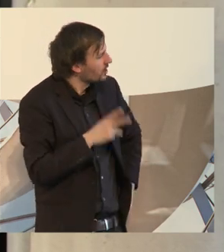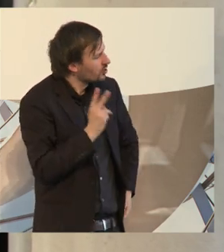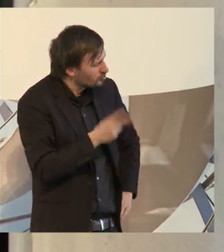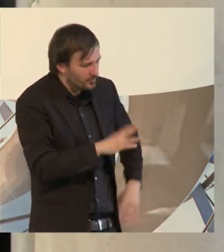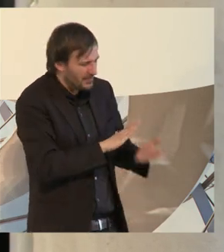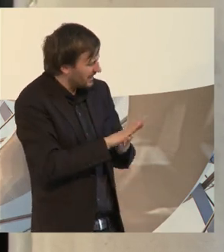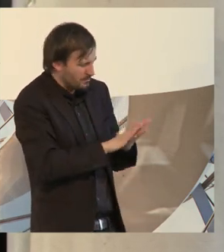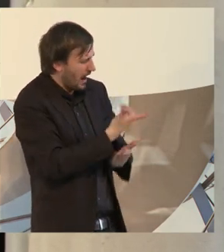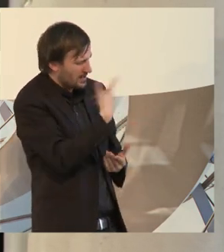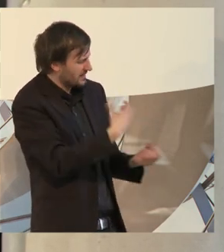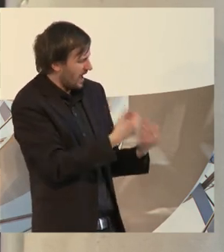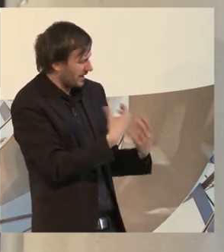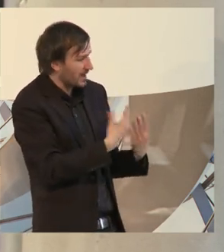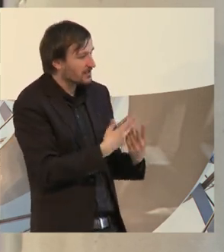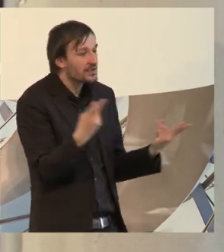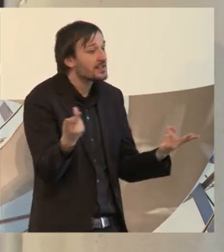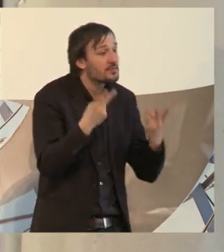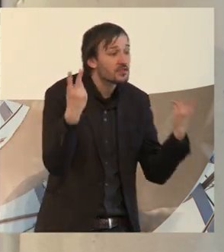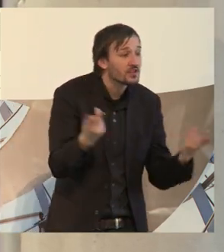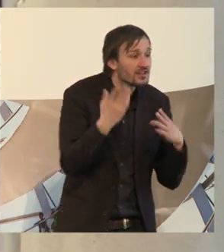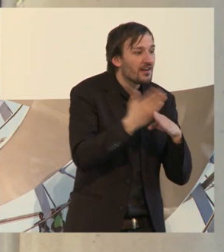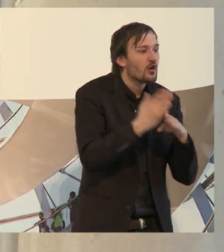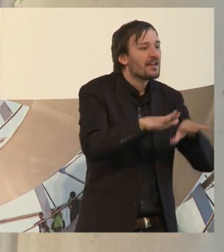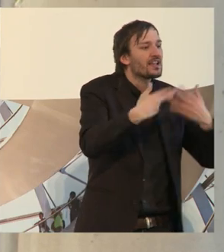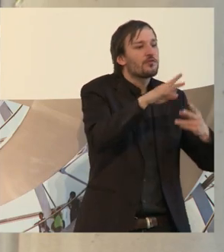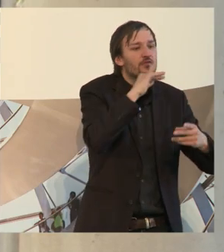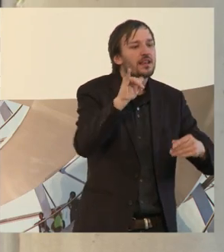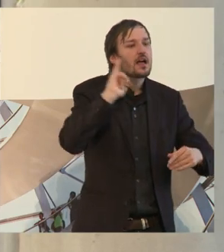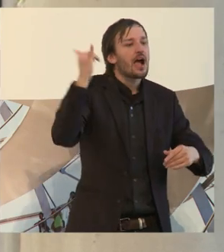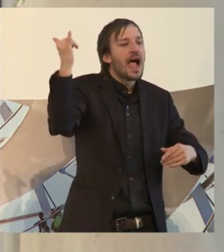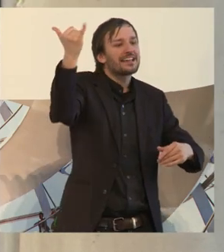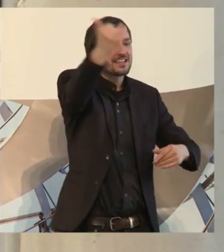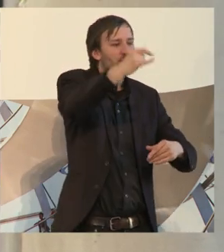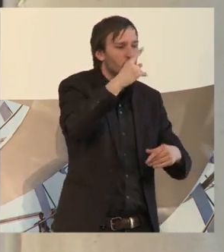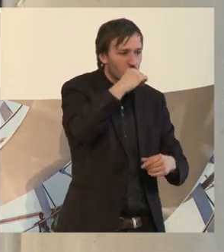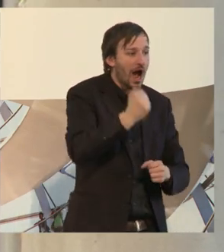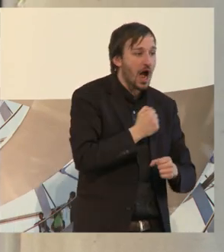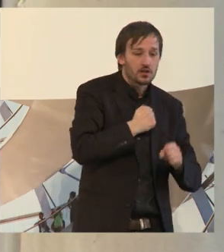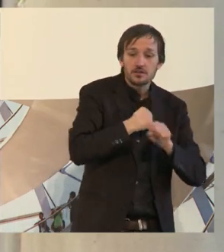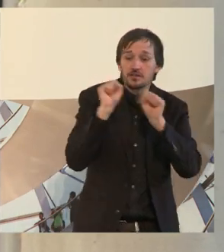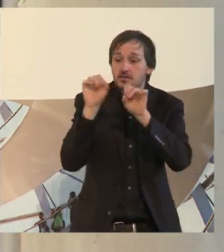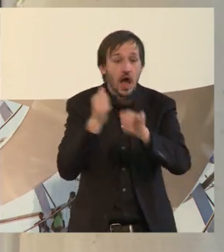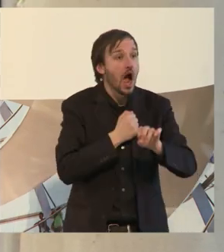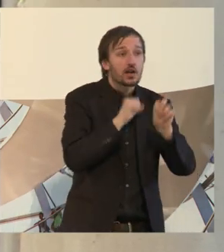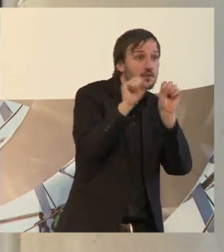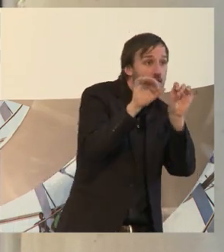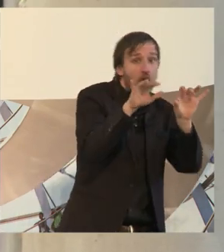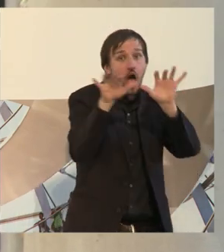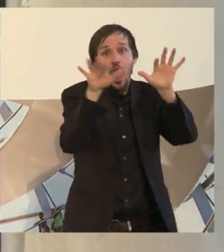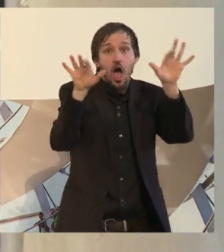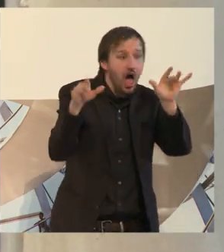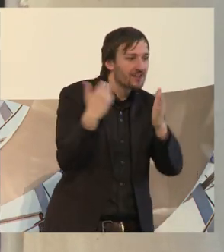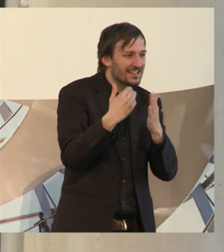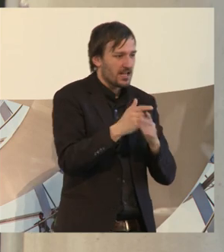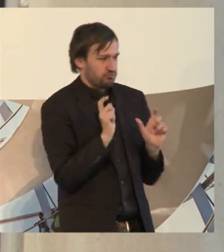jemand erklärt. Natürlich nicht, weil es gibt viele, die reisen durch die Republik und machen nur Angst und bauen Angst auf und gibt denen